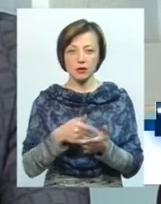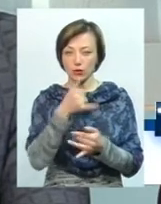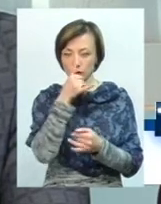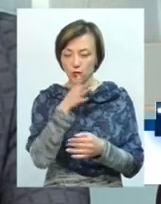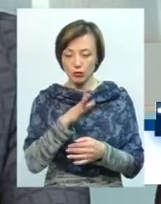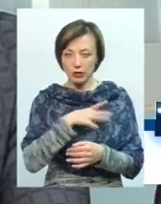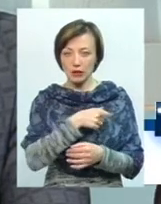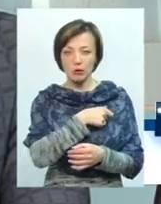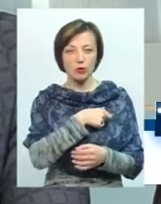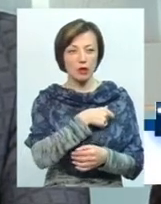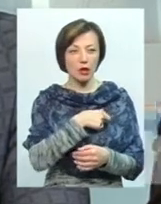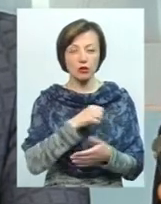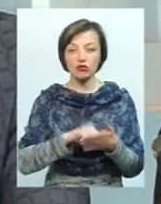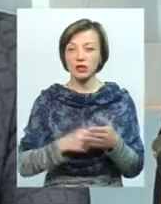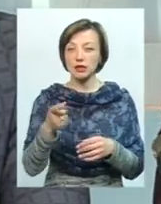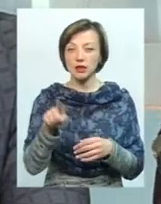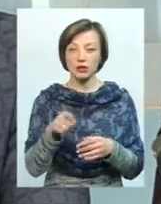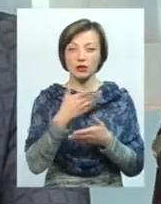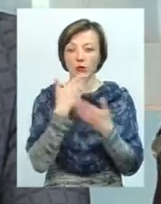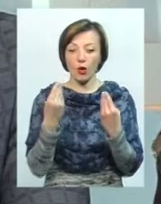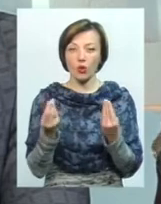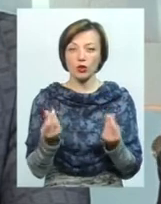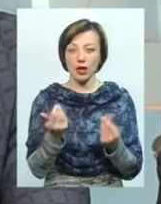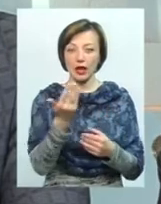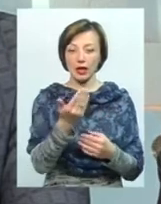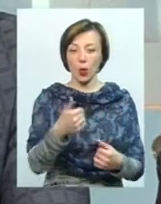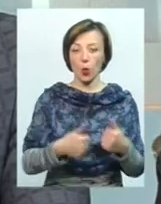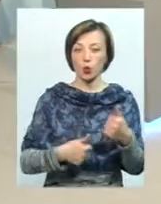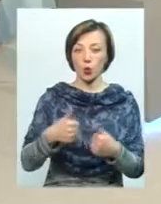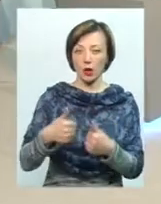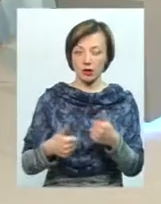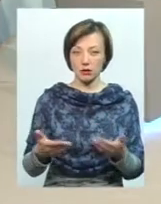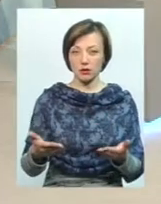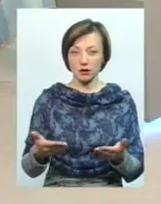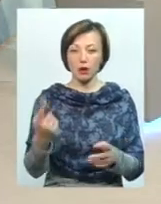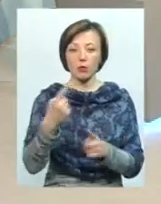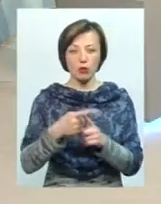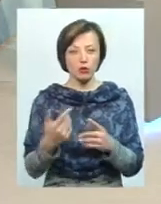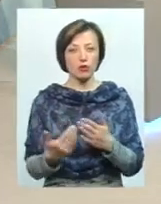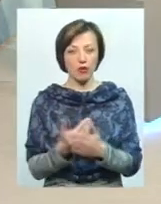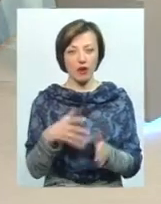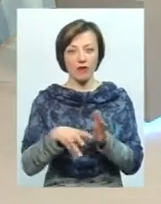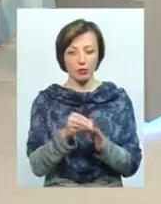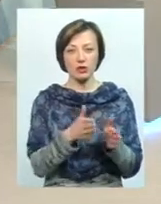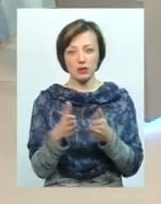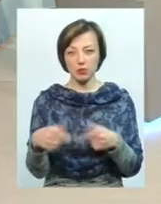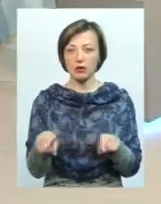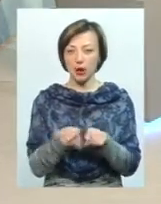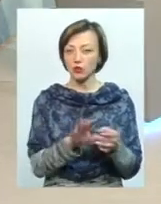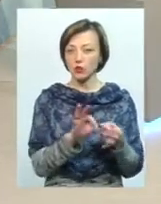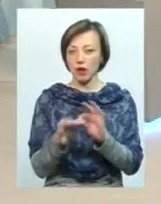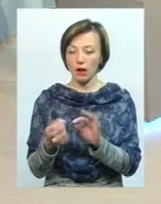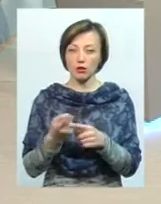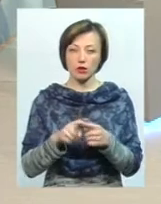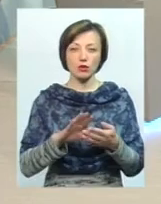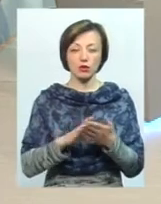стати депутатом через те, що не мають таких грошей, як їхні конкуренти. Ну і плюс нова виборча система зараз також ускладнює цю